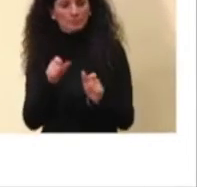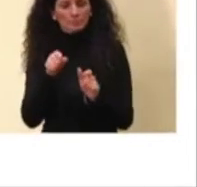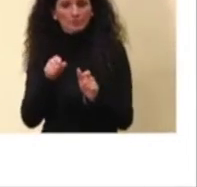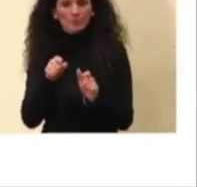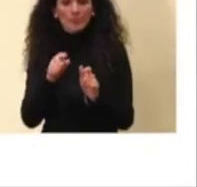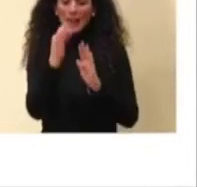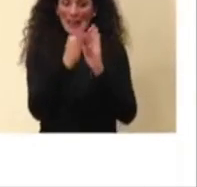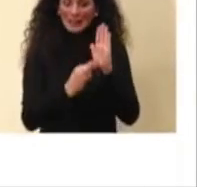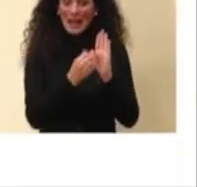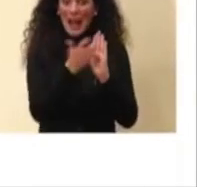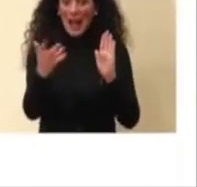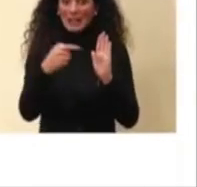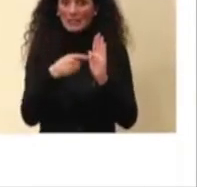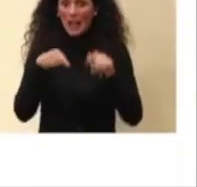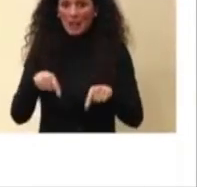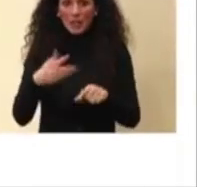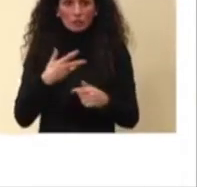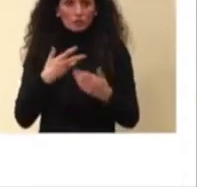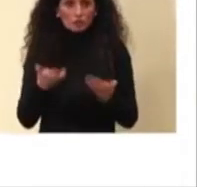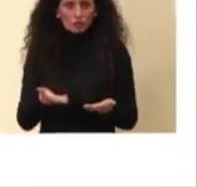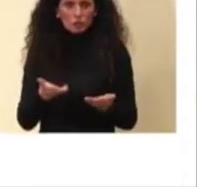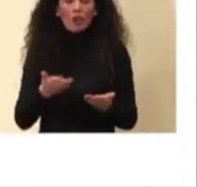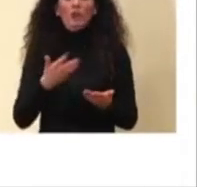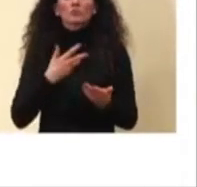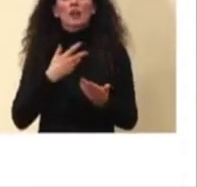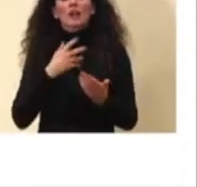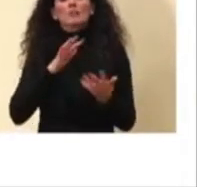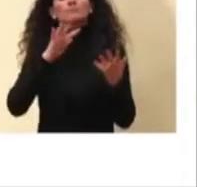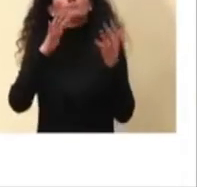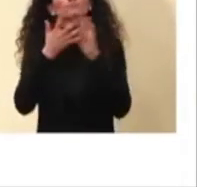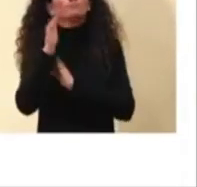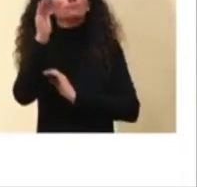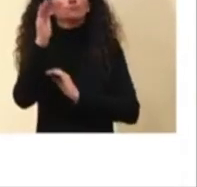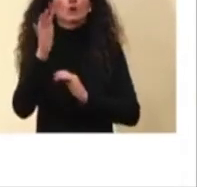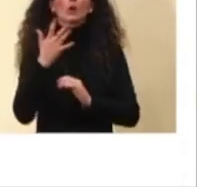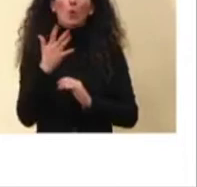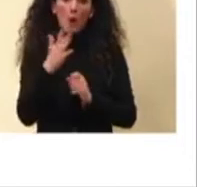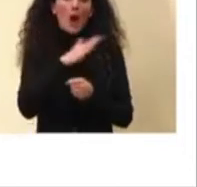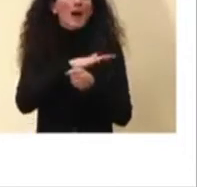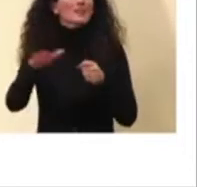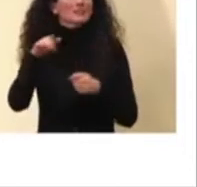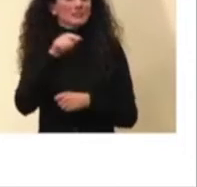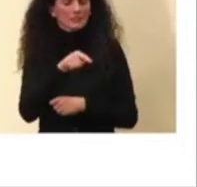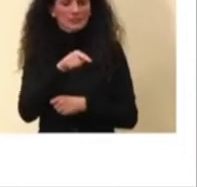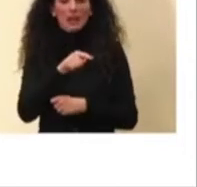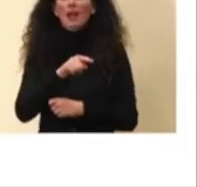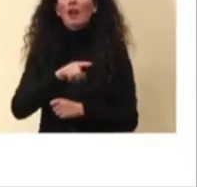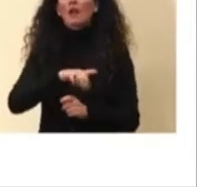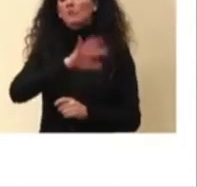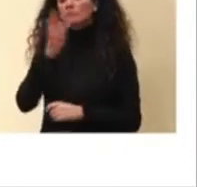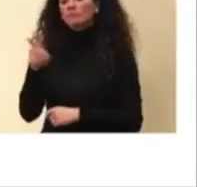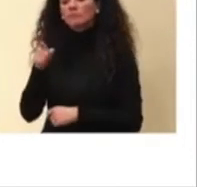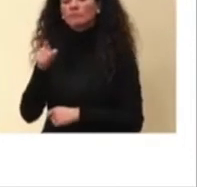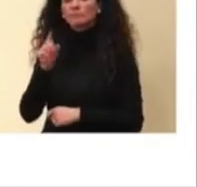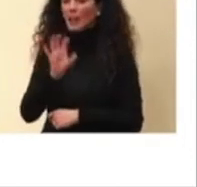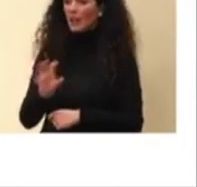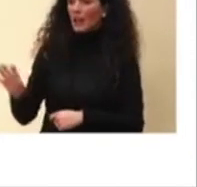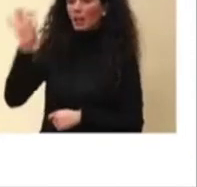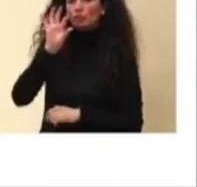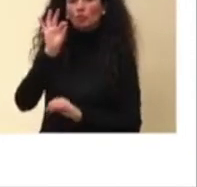disponibili attualmente ha una proiezione di saturazione o quasi saturazione, in altre regioni invece il sistema è ancora